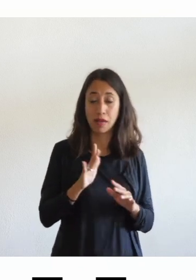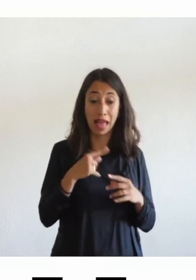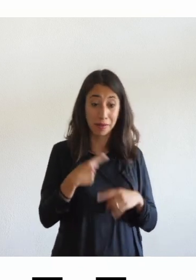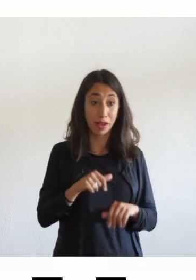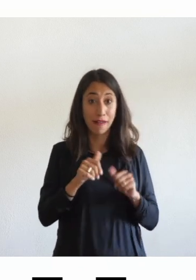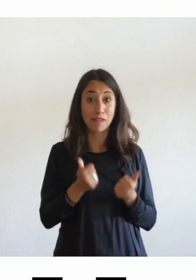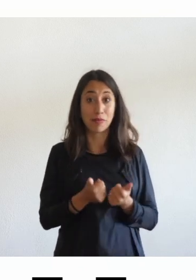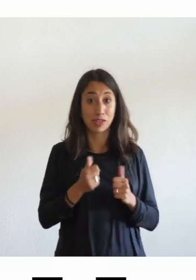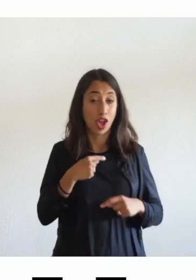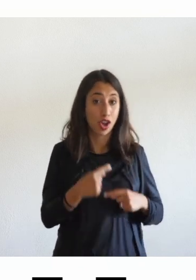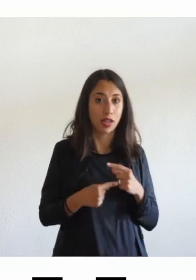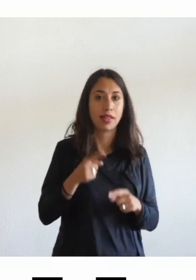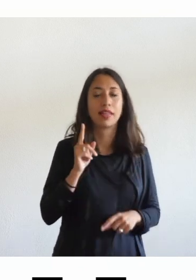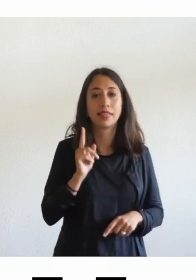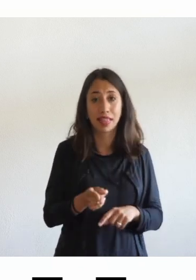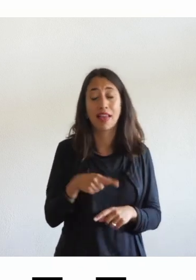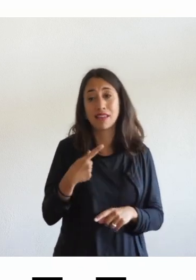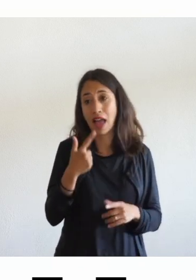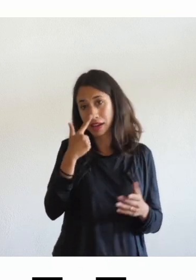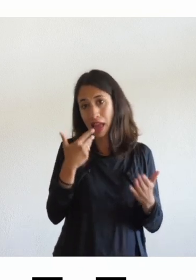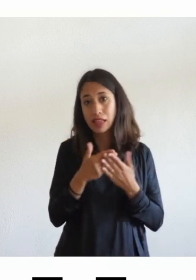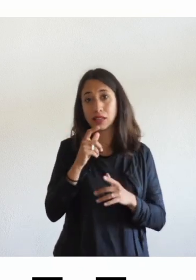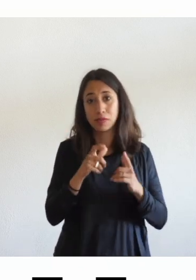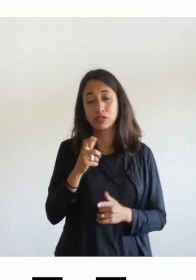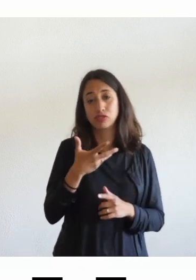fatta anche per persone con disabilità e